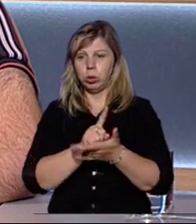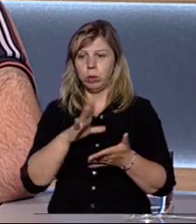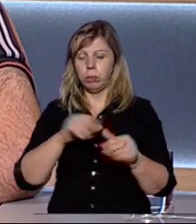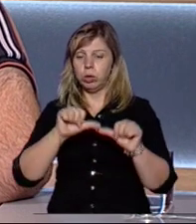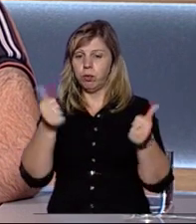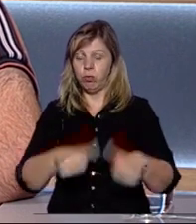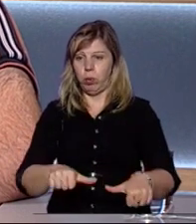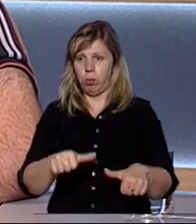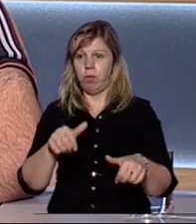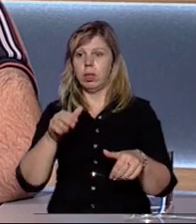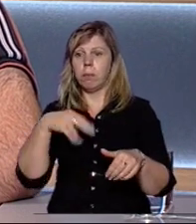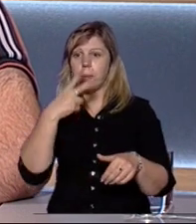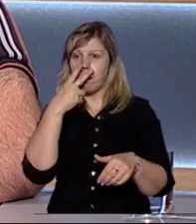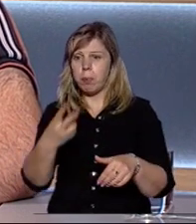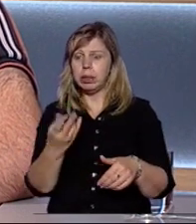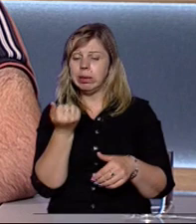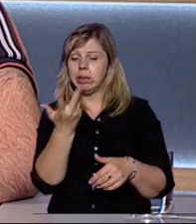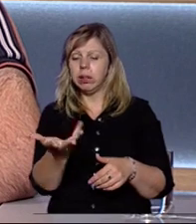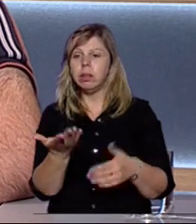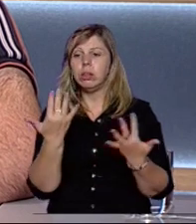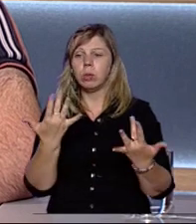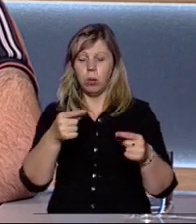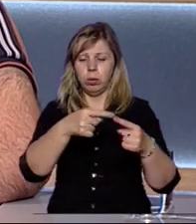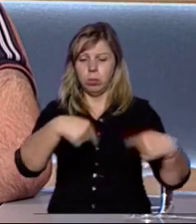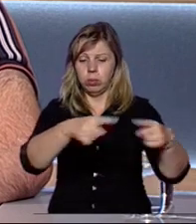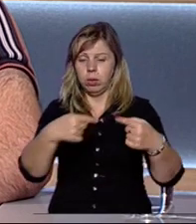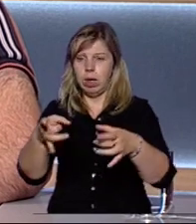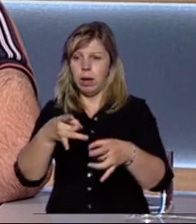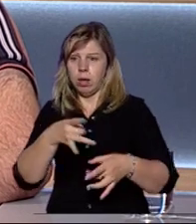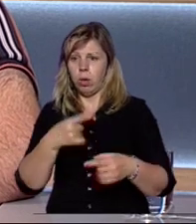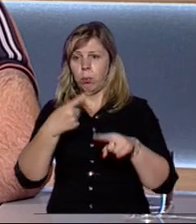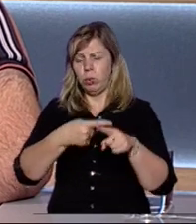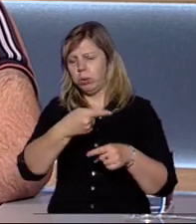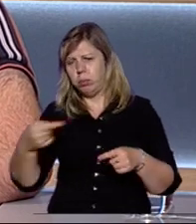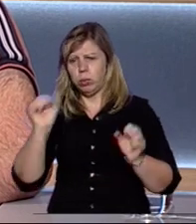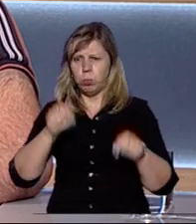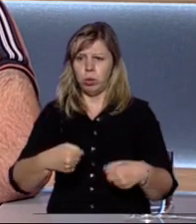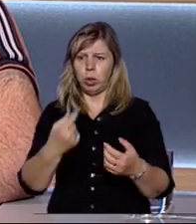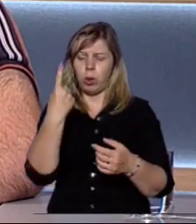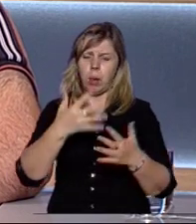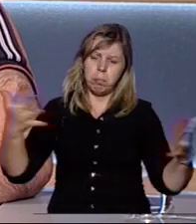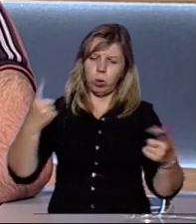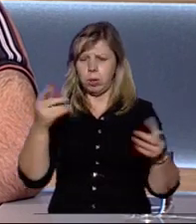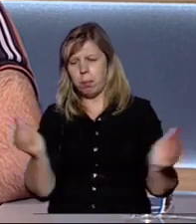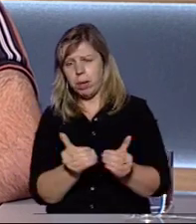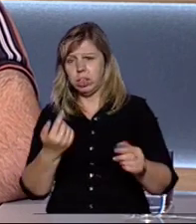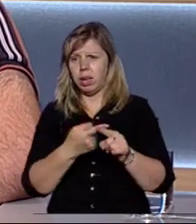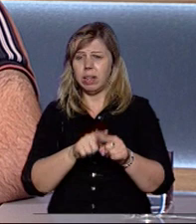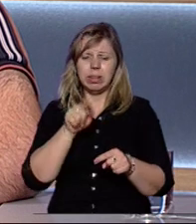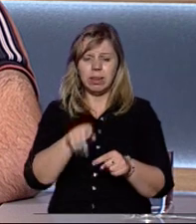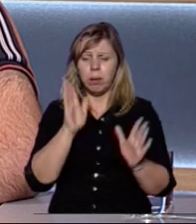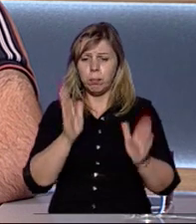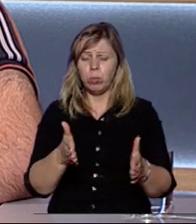сформовані, щоб ми бачили кількість приблизно ОТГ. Це, звичайно, не догма, там плюс-мінус може появитися одна більше, одна менше, але це